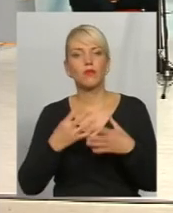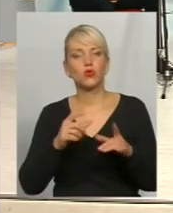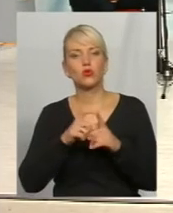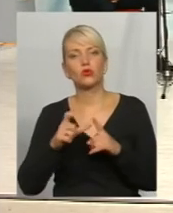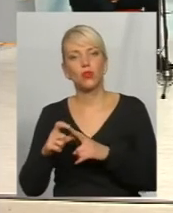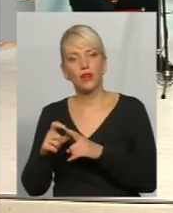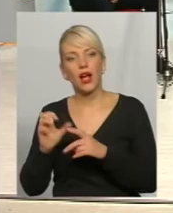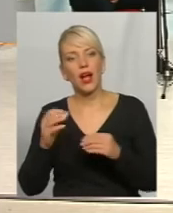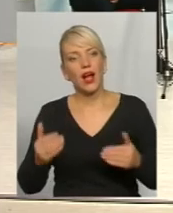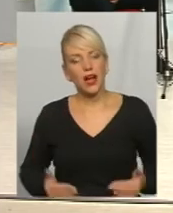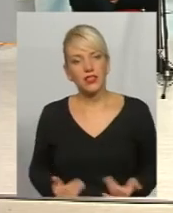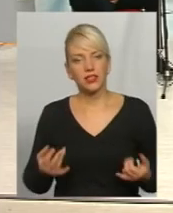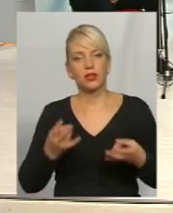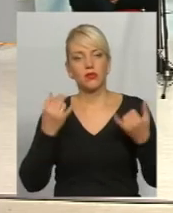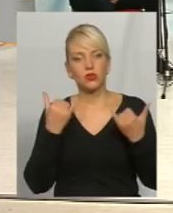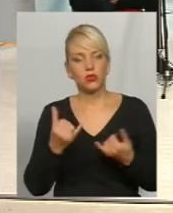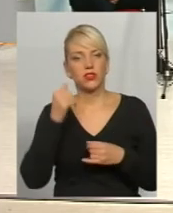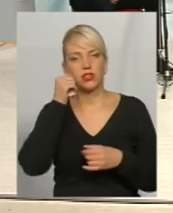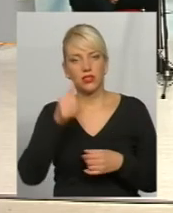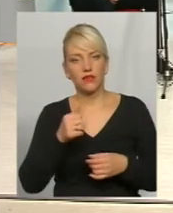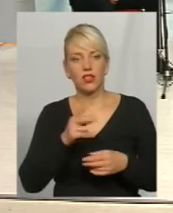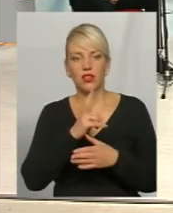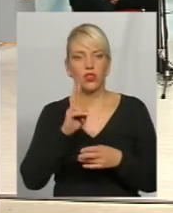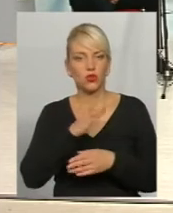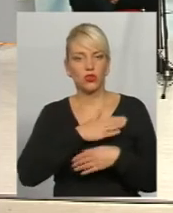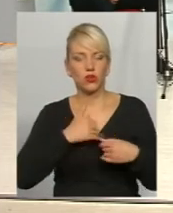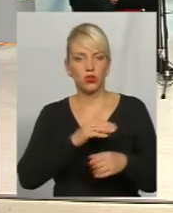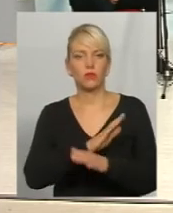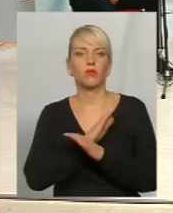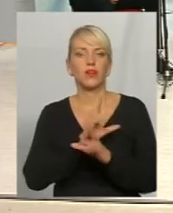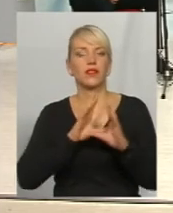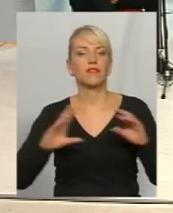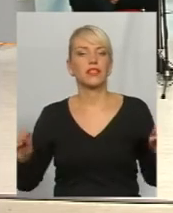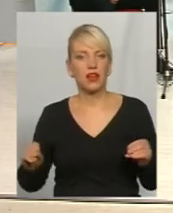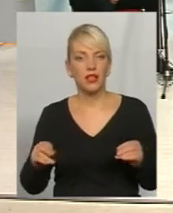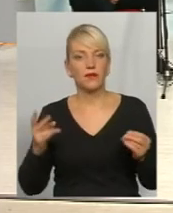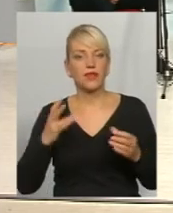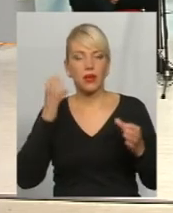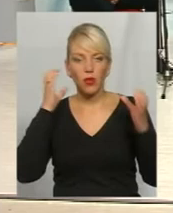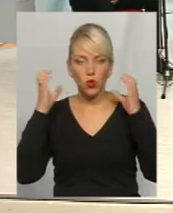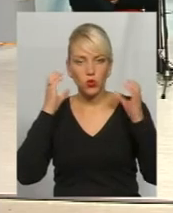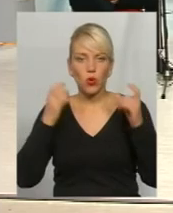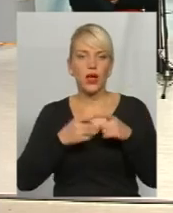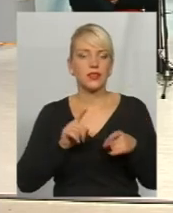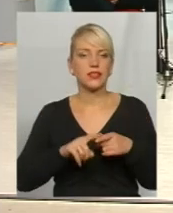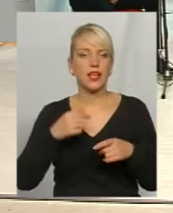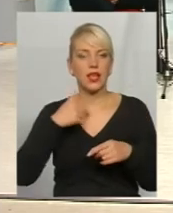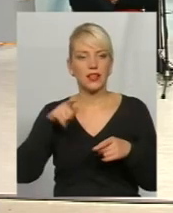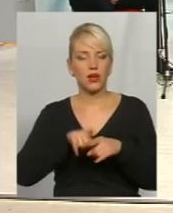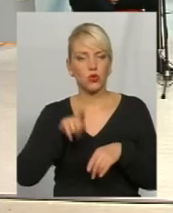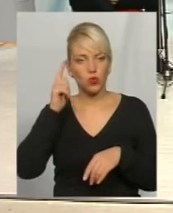А жити треба сьогодні і завтра. Ніхто ж не хоче помирати і все. Треба дослухатися. Ну, я так думаю, що